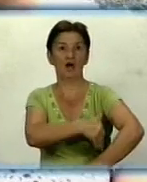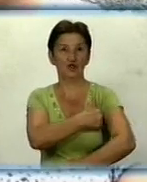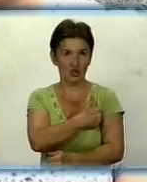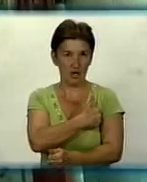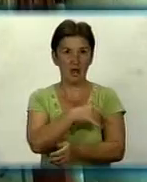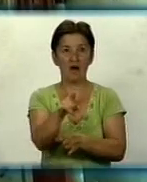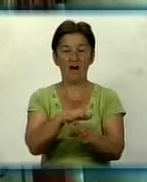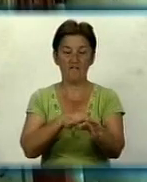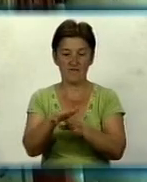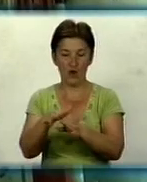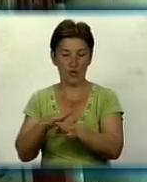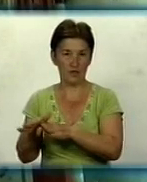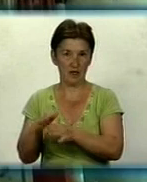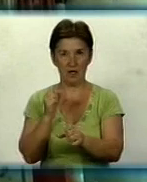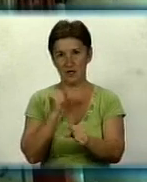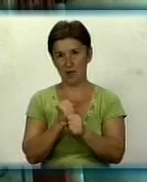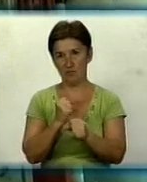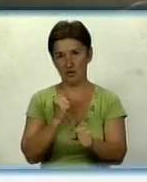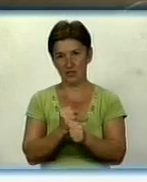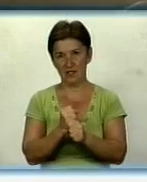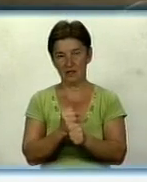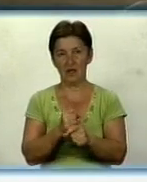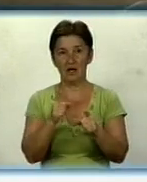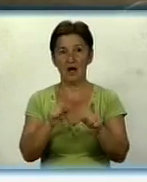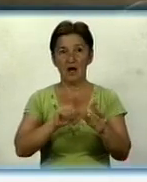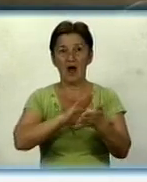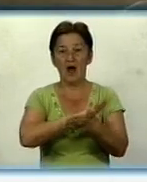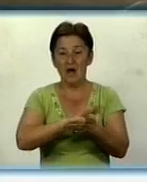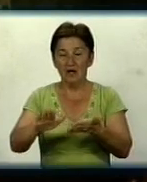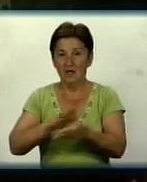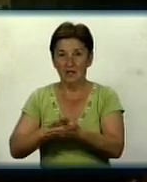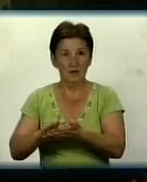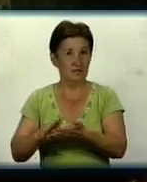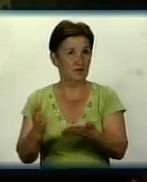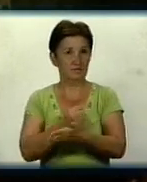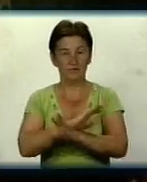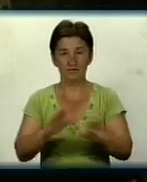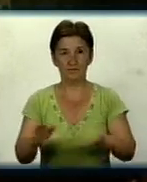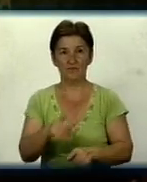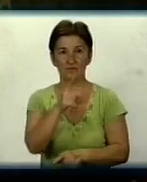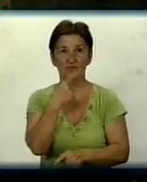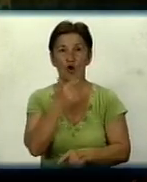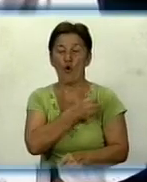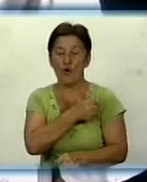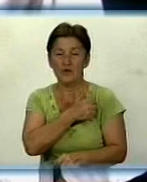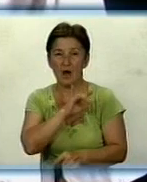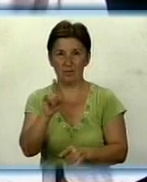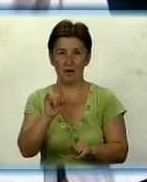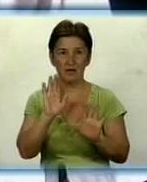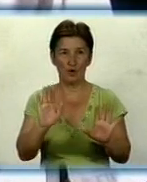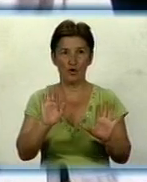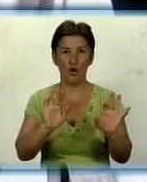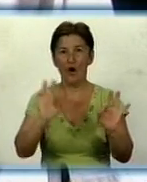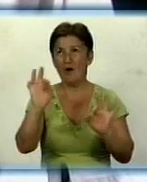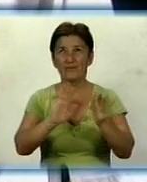дані роботи. Однак до цього часу наводити лад у будинку так і не почали. Мешканці просять зробити хоча б косметичний ремонт. Я пішов